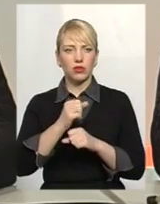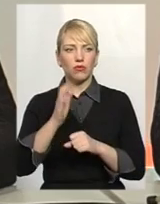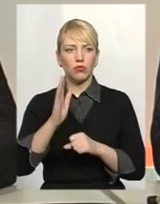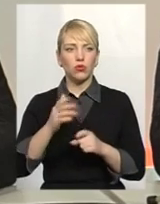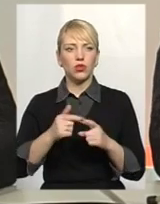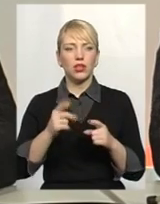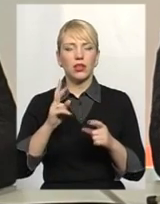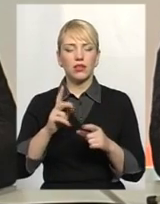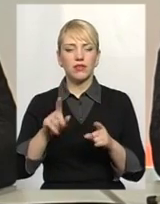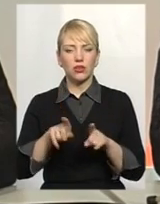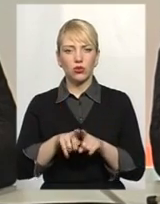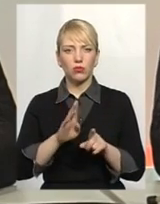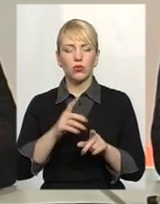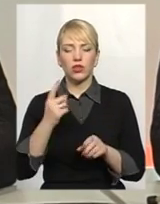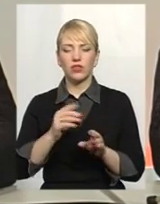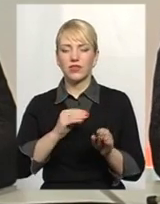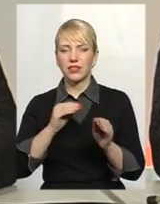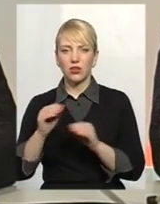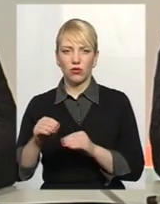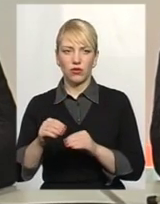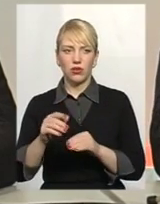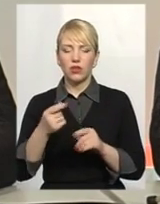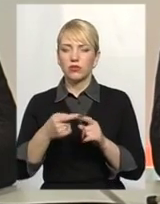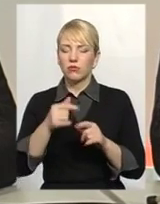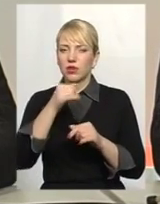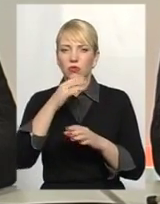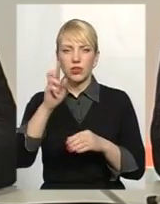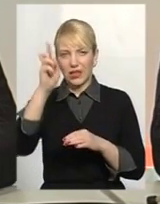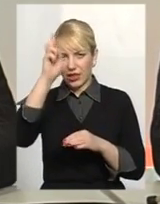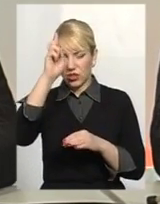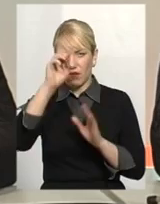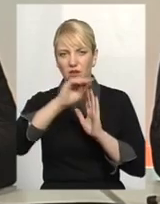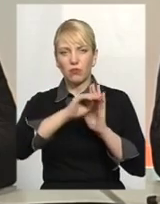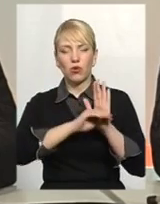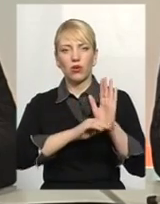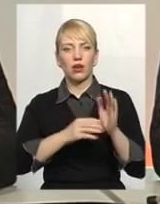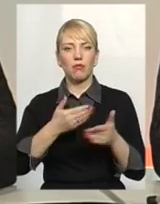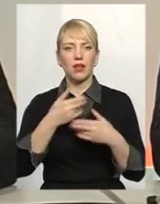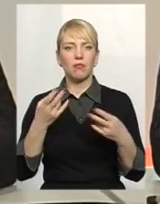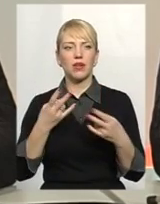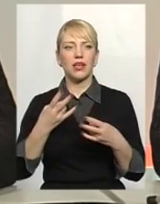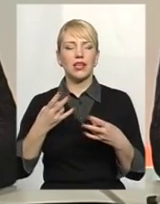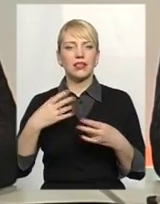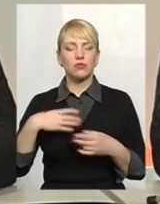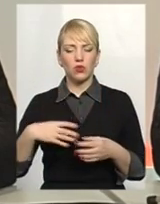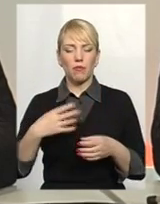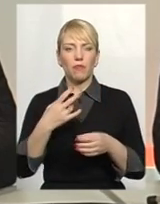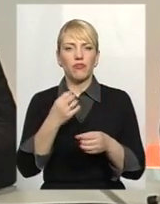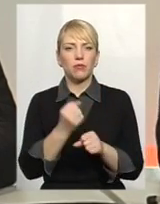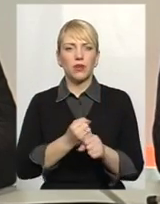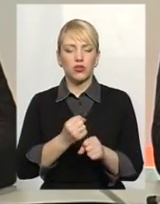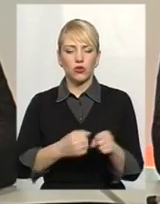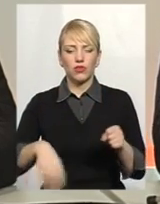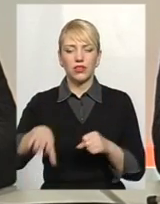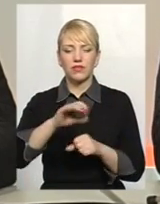ці лічильники були встановлені. І ми від цього не відійдемо. Тому ми змушені будемо відпрацьовувати всі нужні і потрібні моменти з